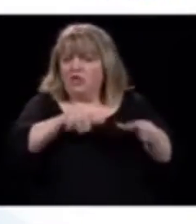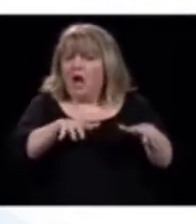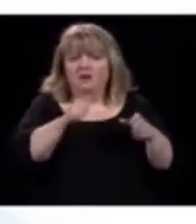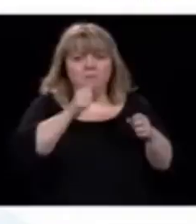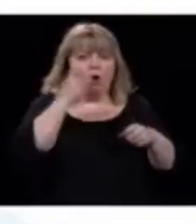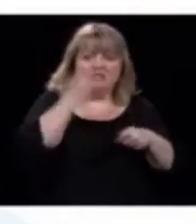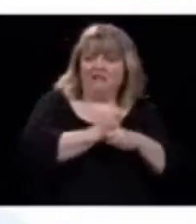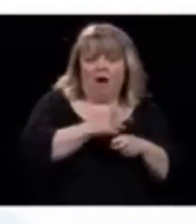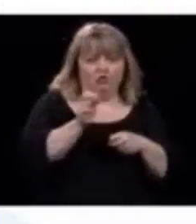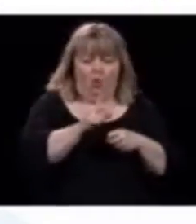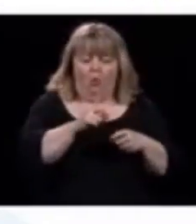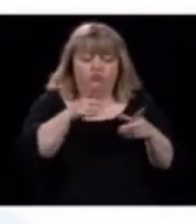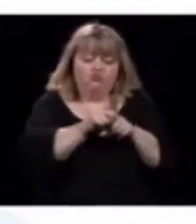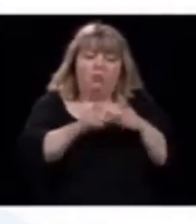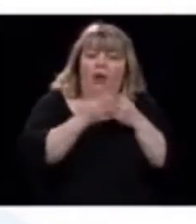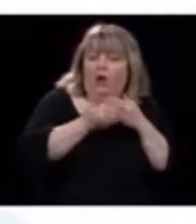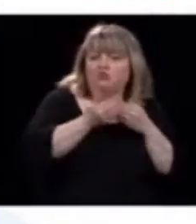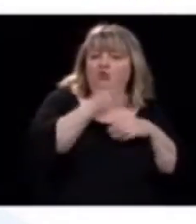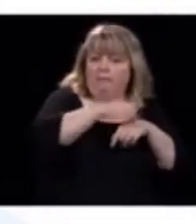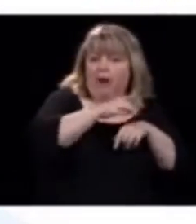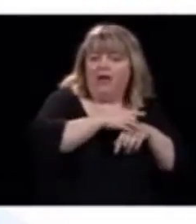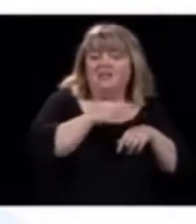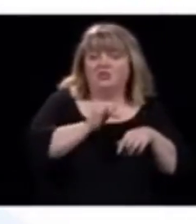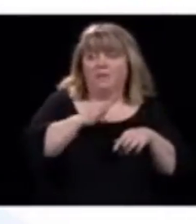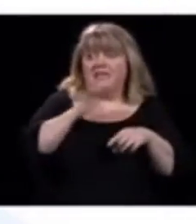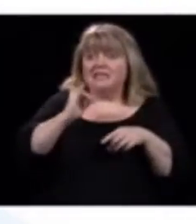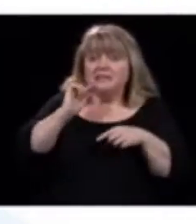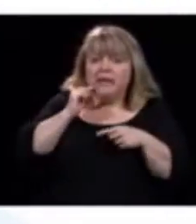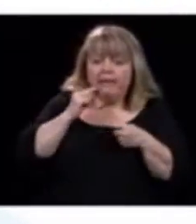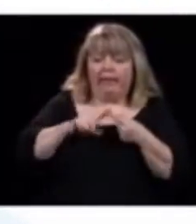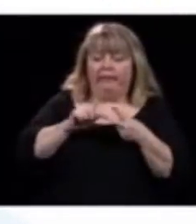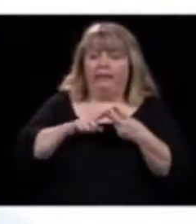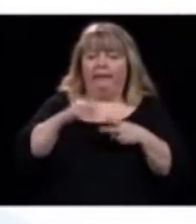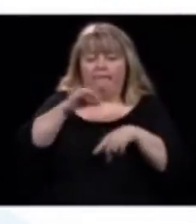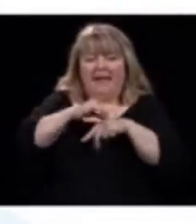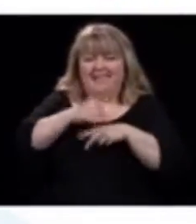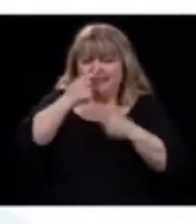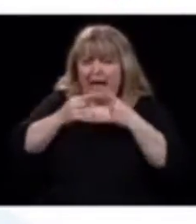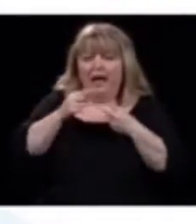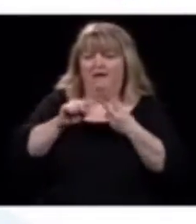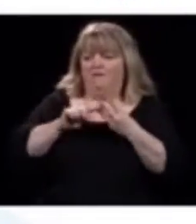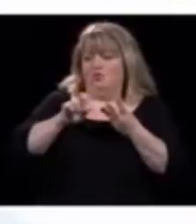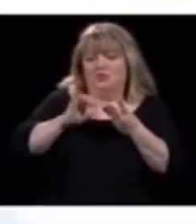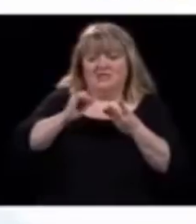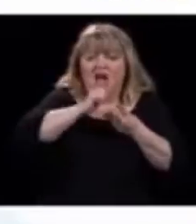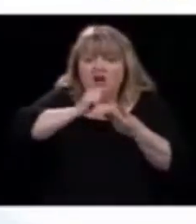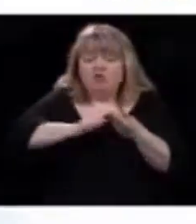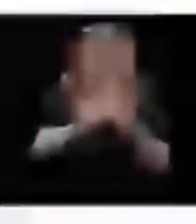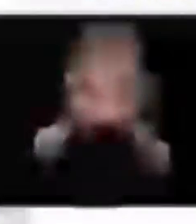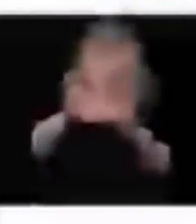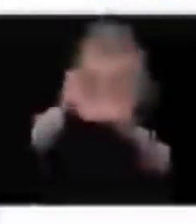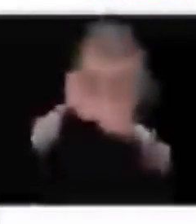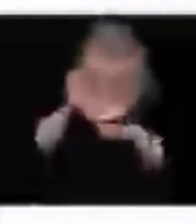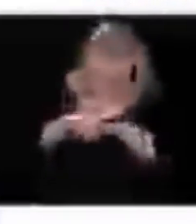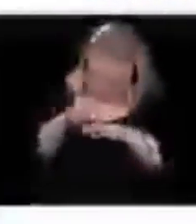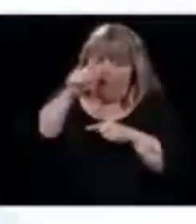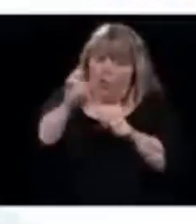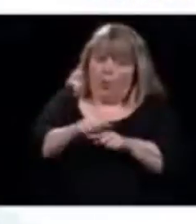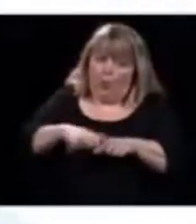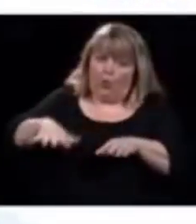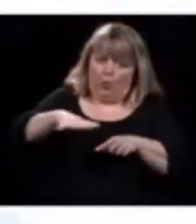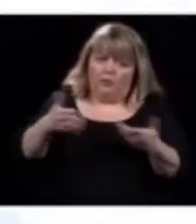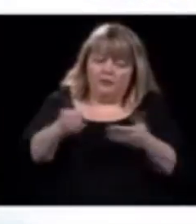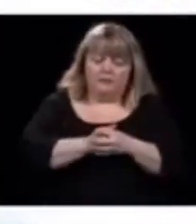gens qui font du diabète, qui ont des maladies chroniques ou qui sont âgés, est mortelle. Peut-être juste une chose aussi, pour que tout le monde